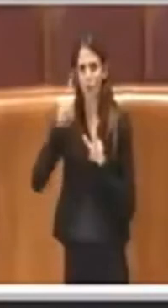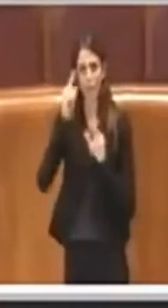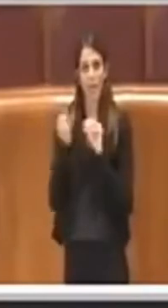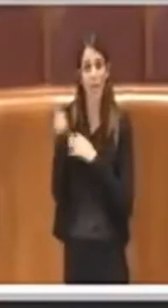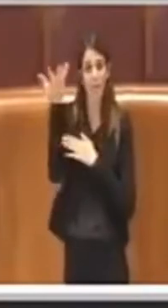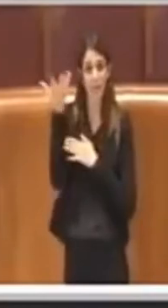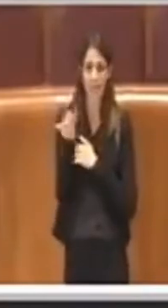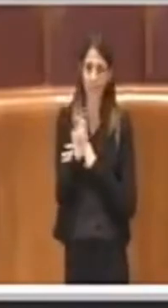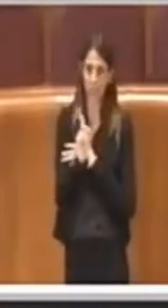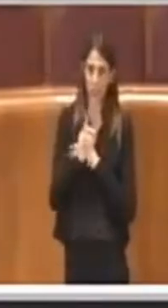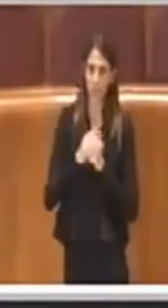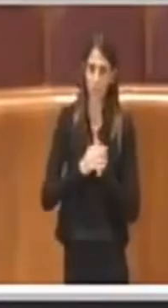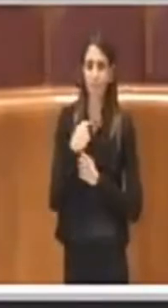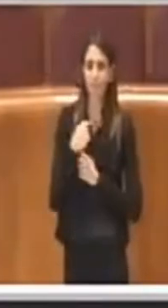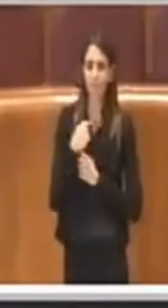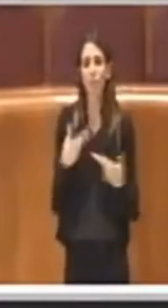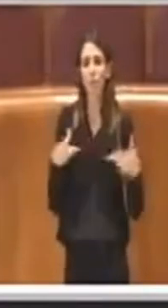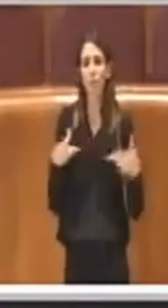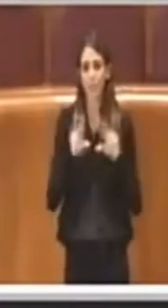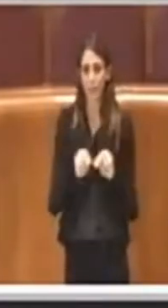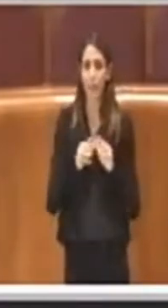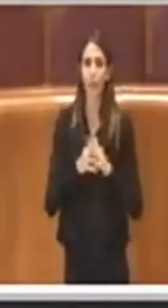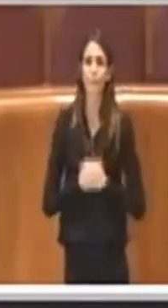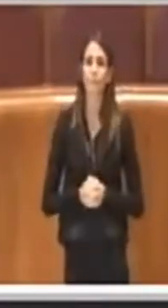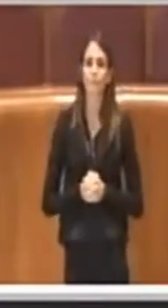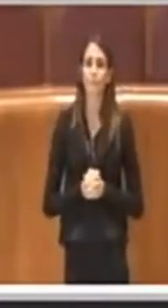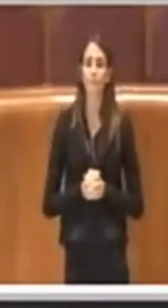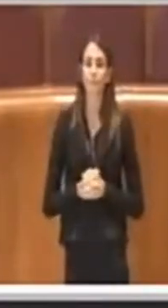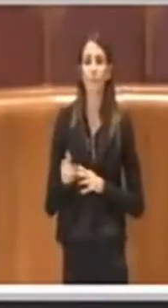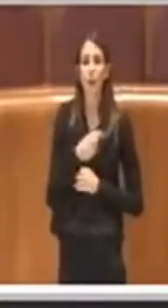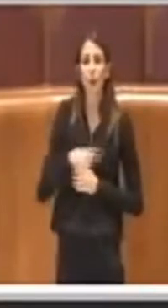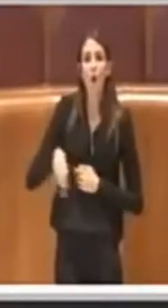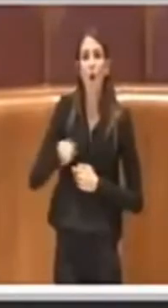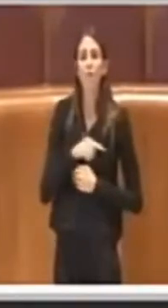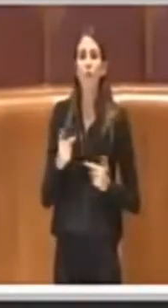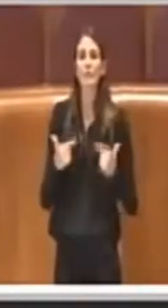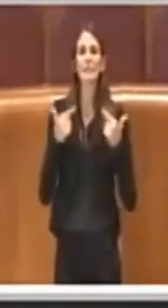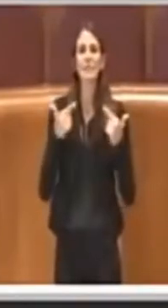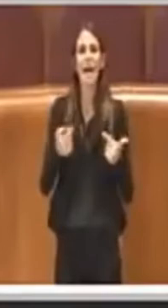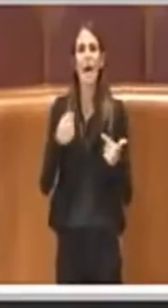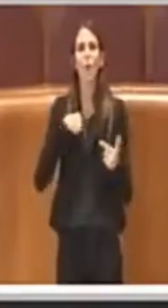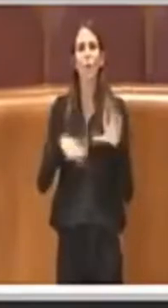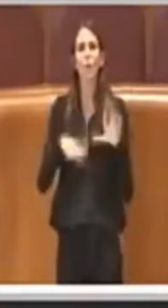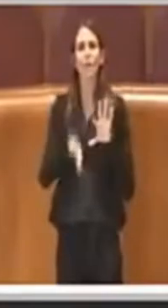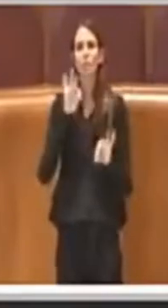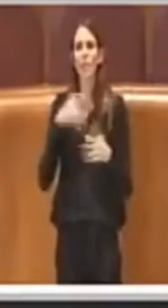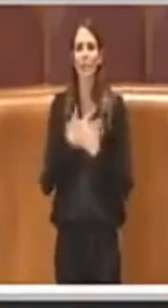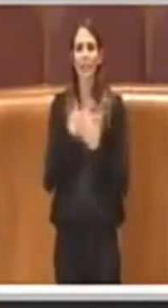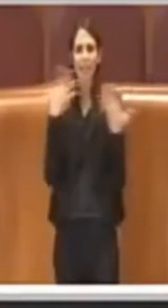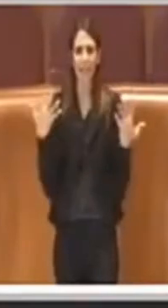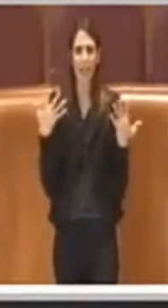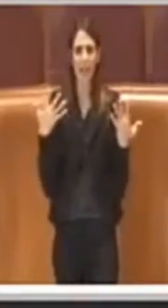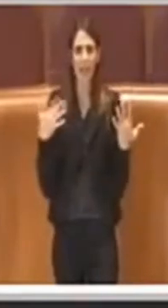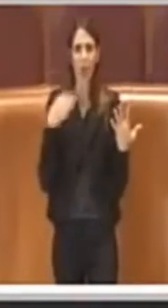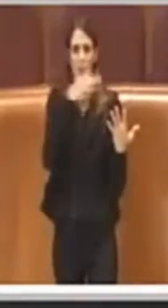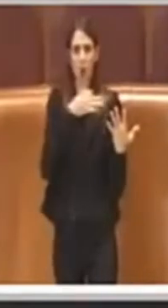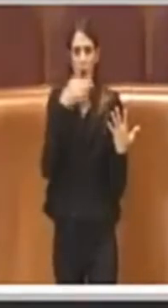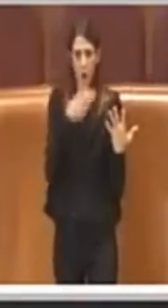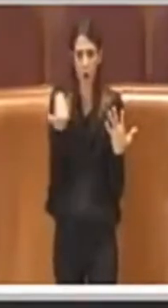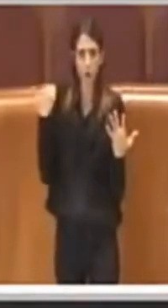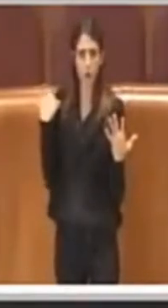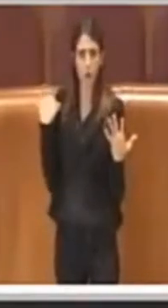Noi, come ripeto, abbiamo dato un indirizzo molto chiaro lo scorso ottobre e